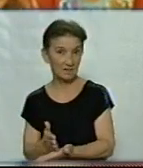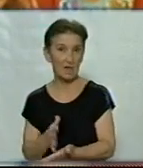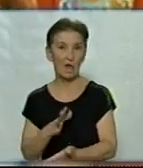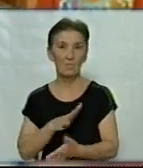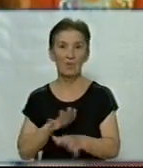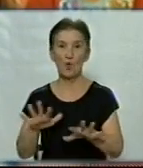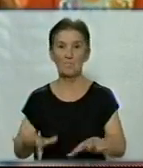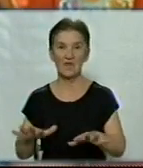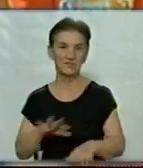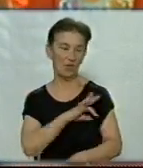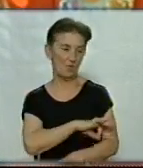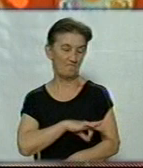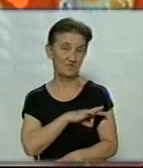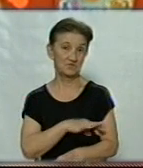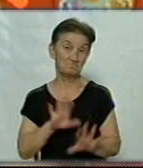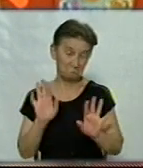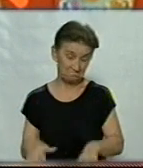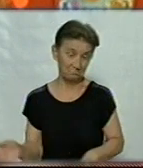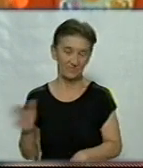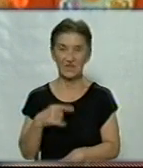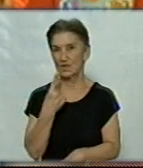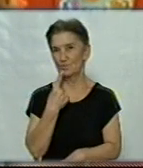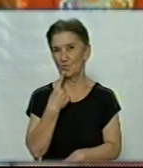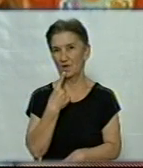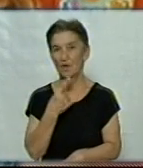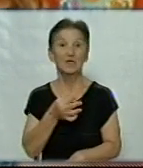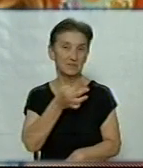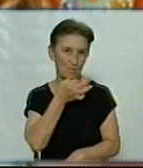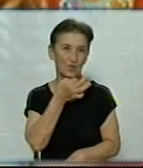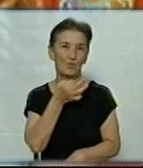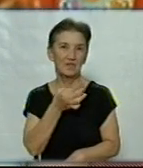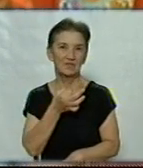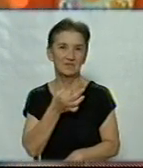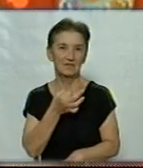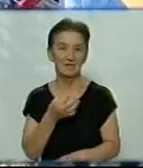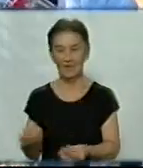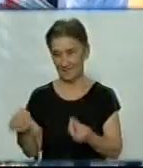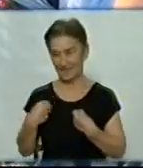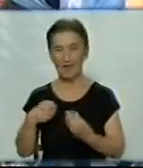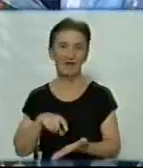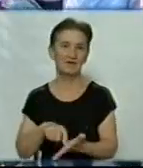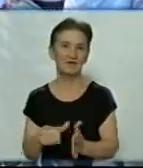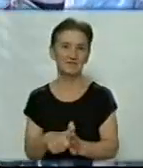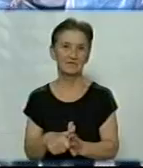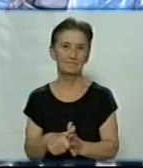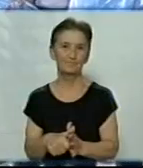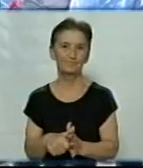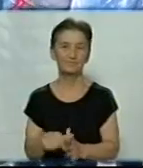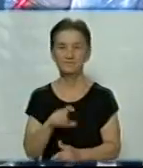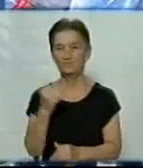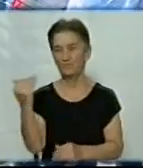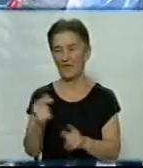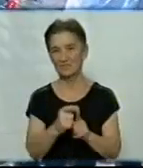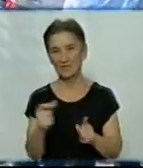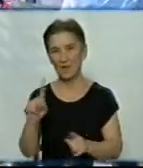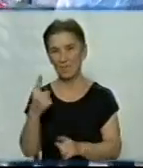вихователя. Думаю, чому би не спробувати. Сподобалось і дали клас». За словами Дарії Гуртової, зі